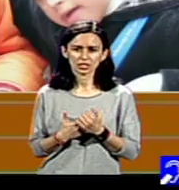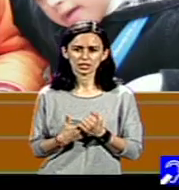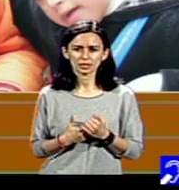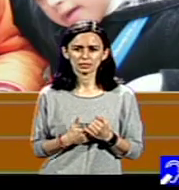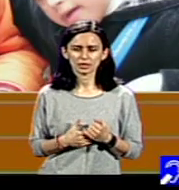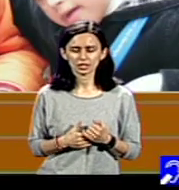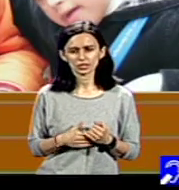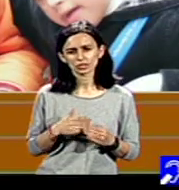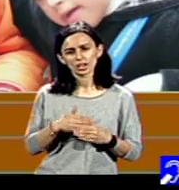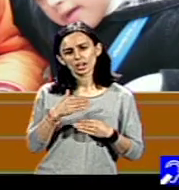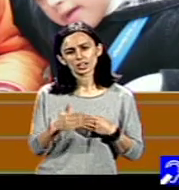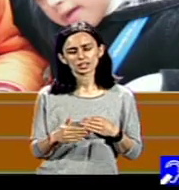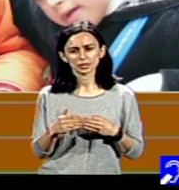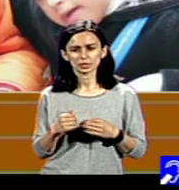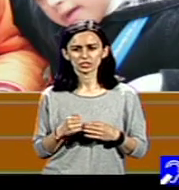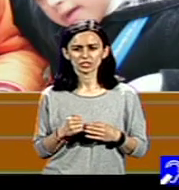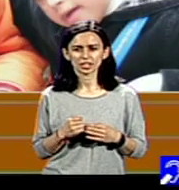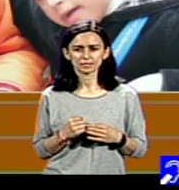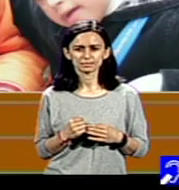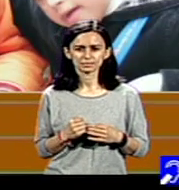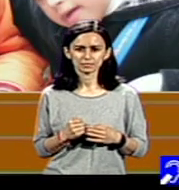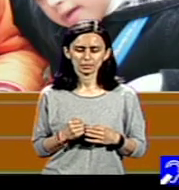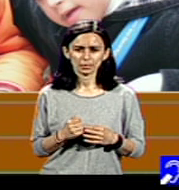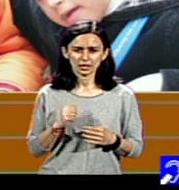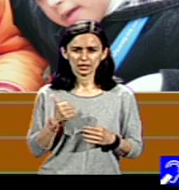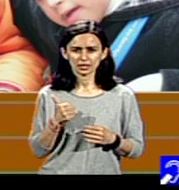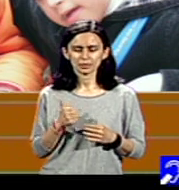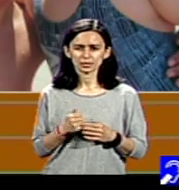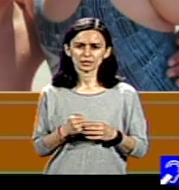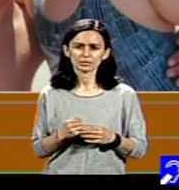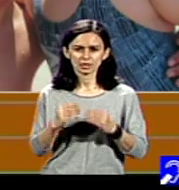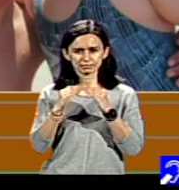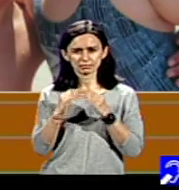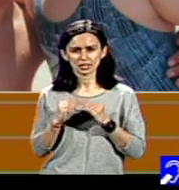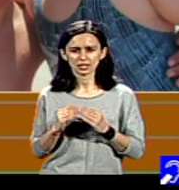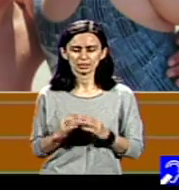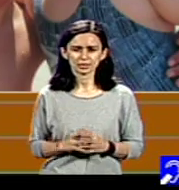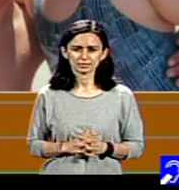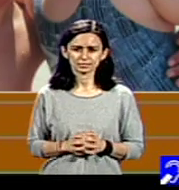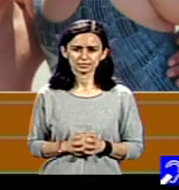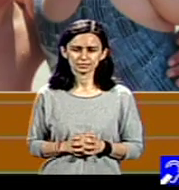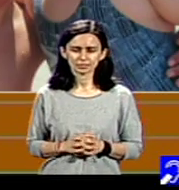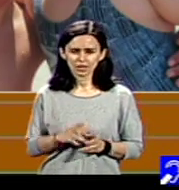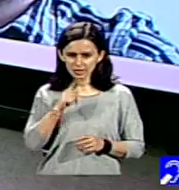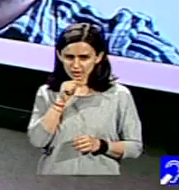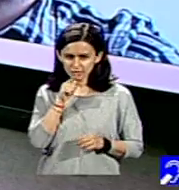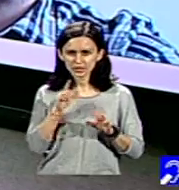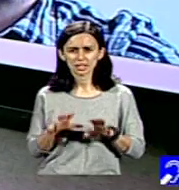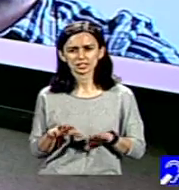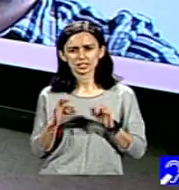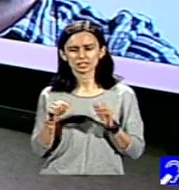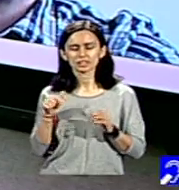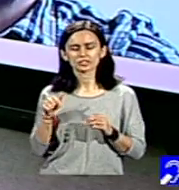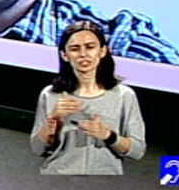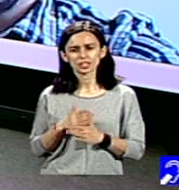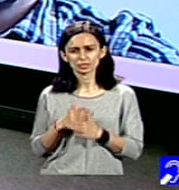trece de prima vesti, să zic așa. Unde ați găsit acest sprijin? Cum a fost